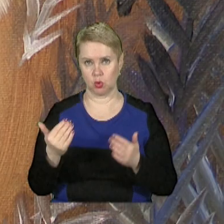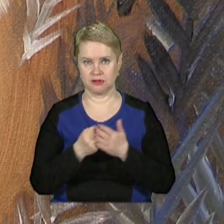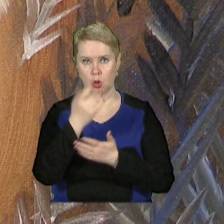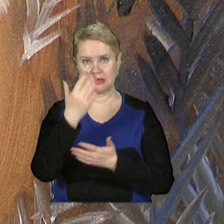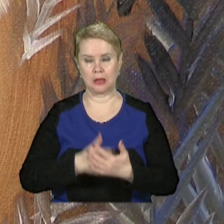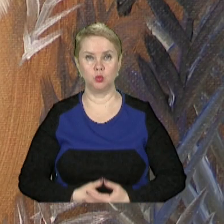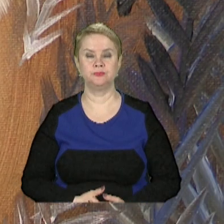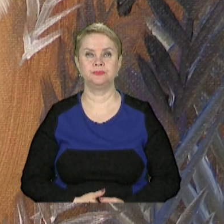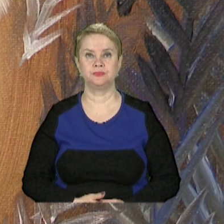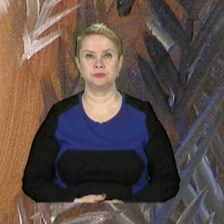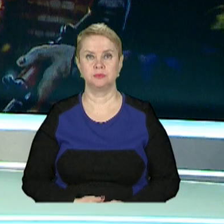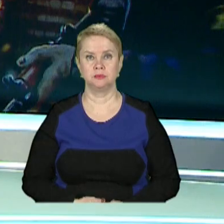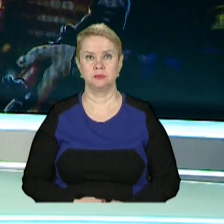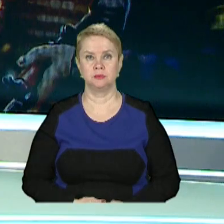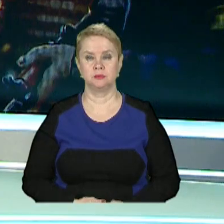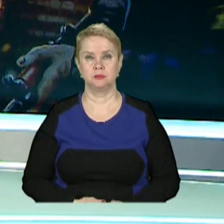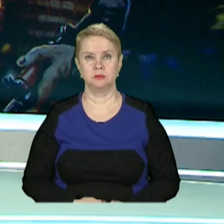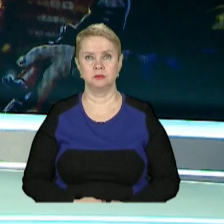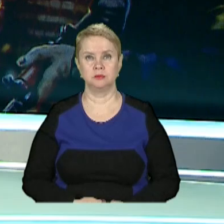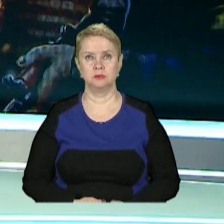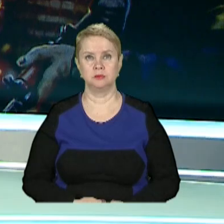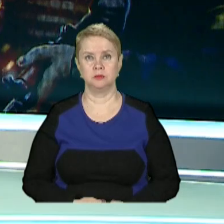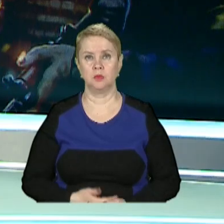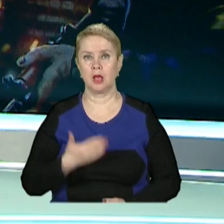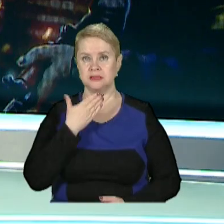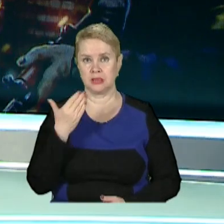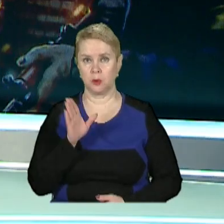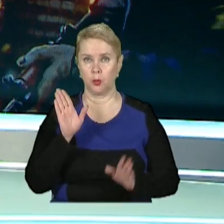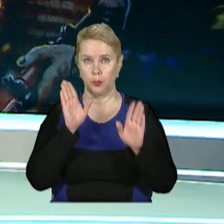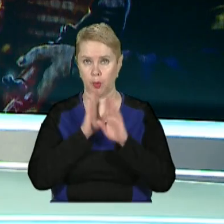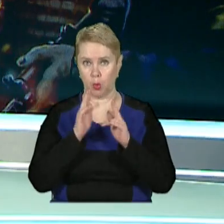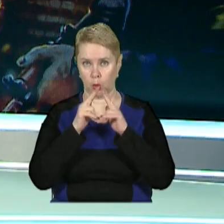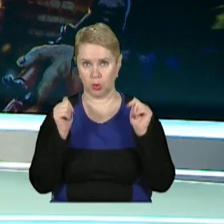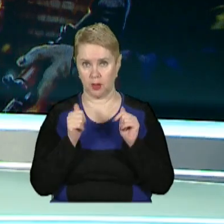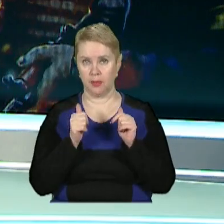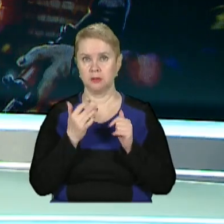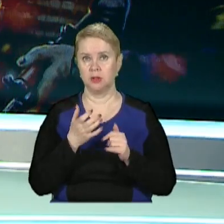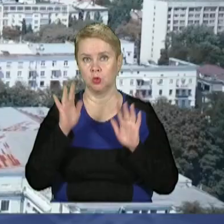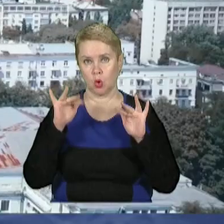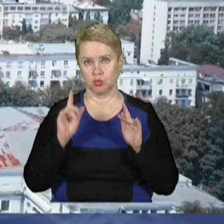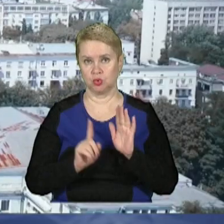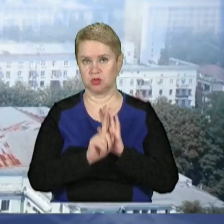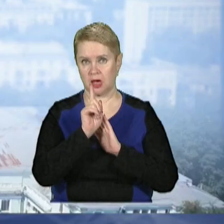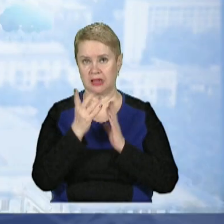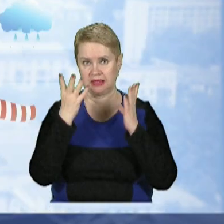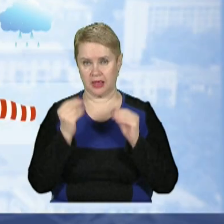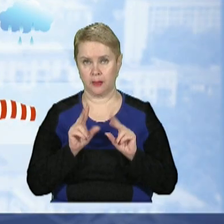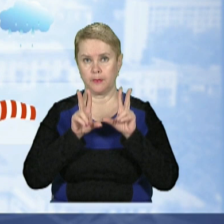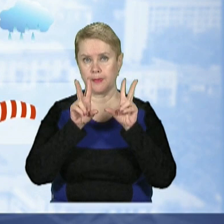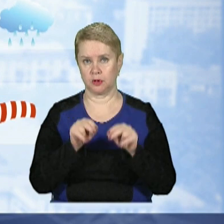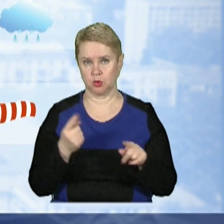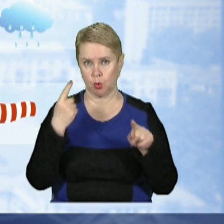новини 11 каналу. І наостанок про погоду. У Дніпрі настає сезон дощів. Вдень синоптики